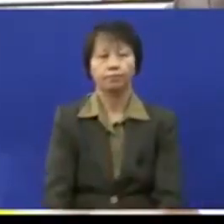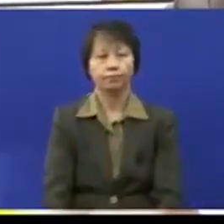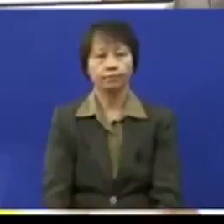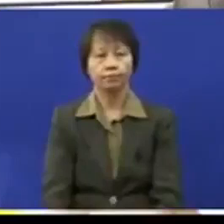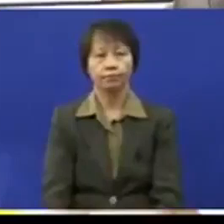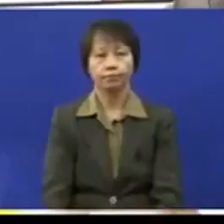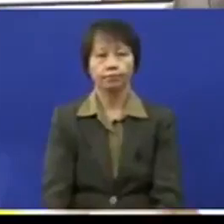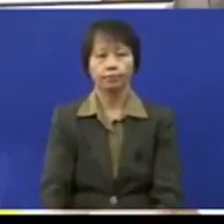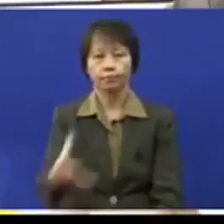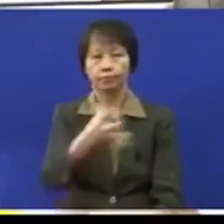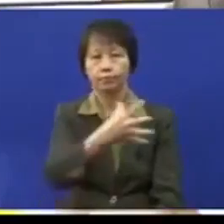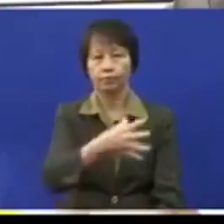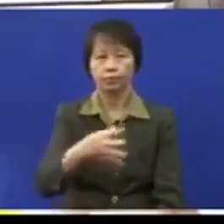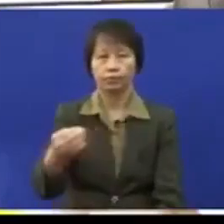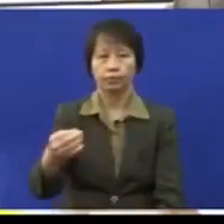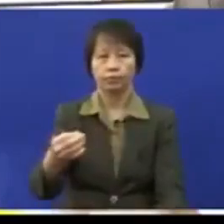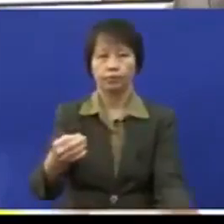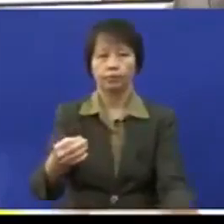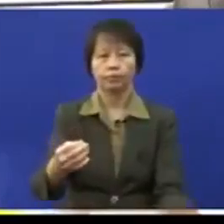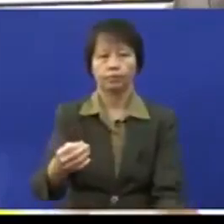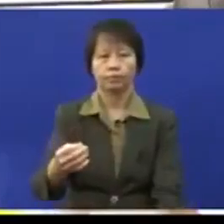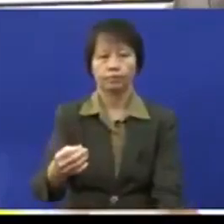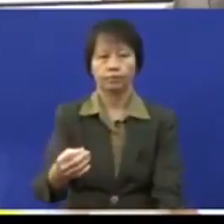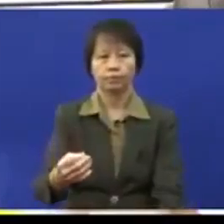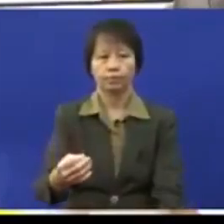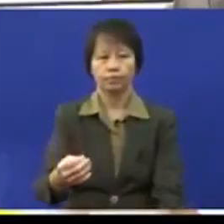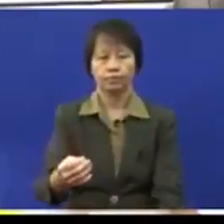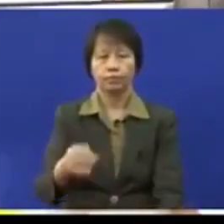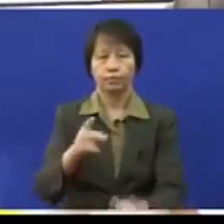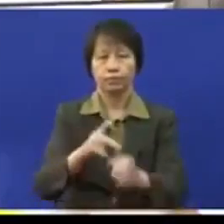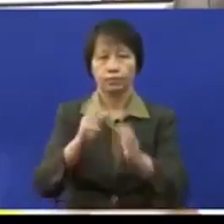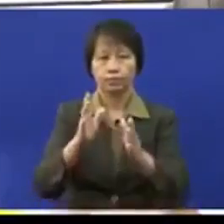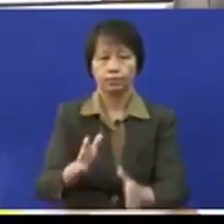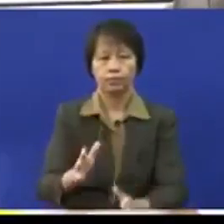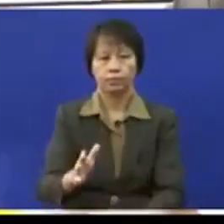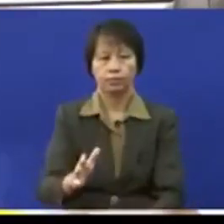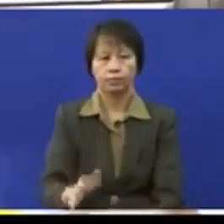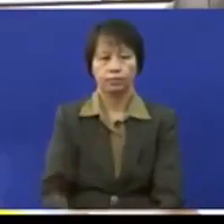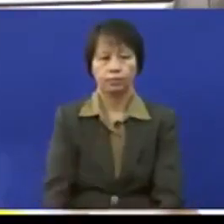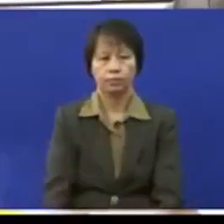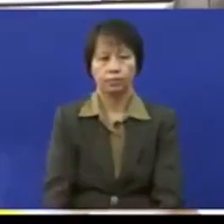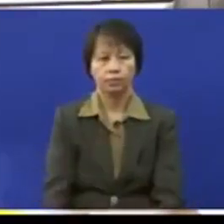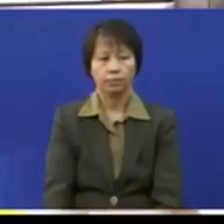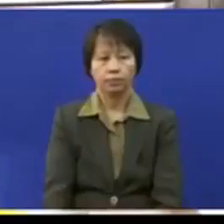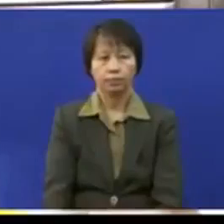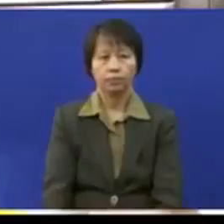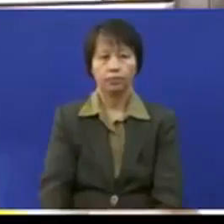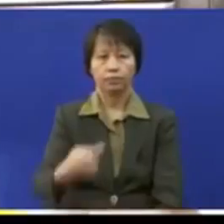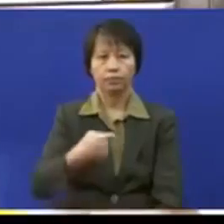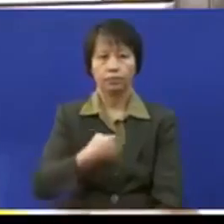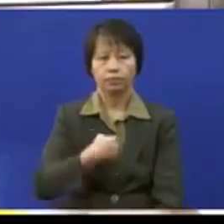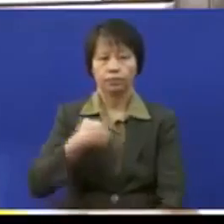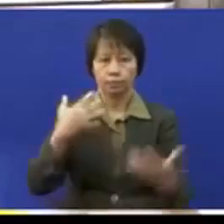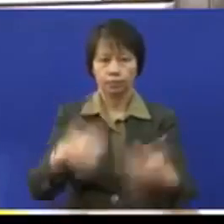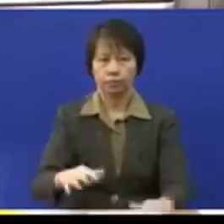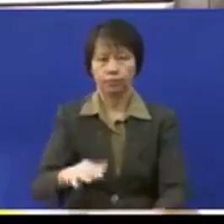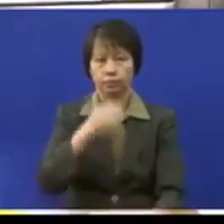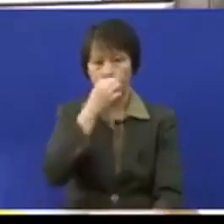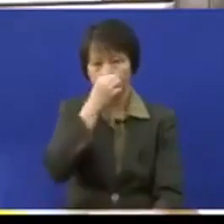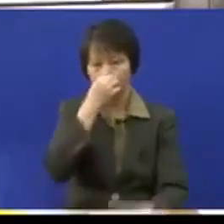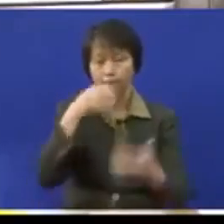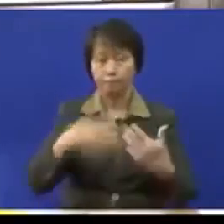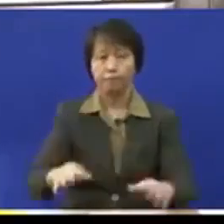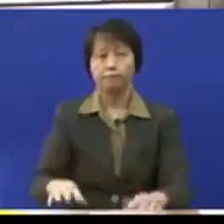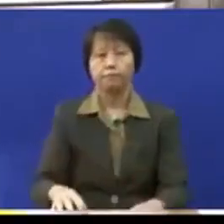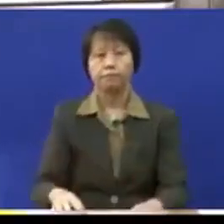building bylaw dan juga pematuhan kepada person with disability X 2008 di mana saya telahpun dipangkitkan